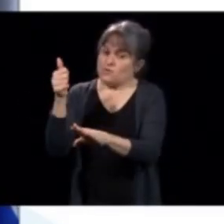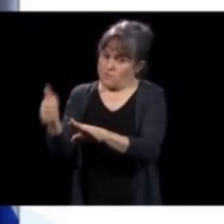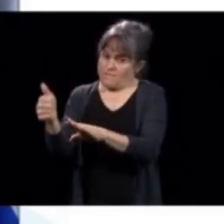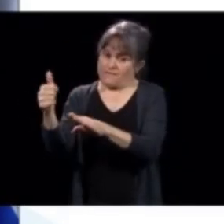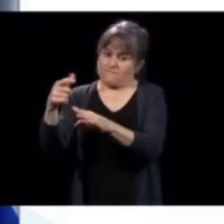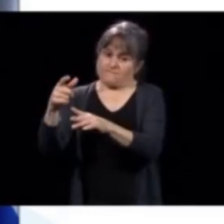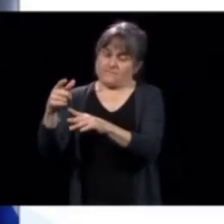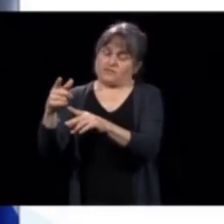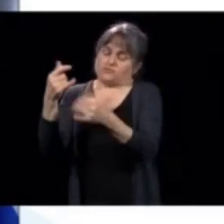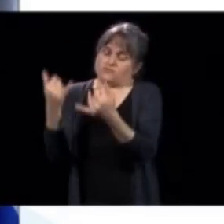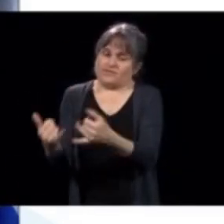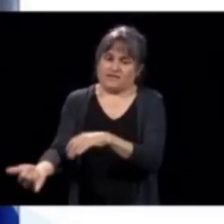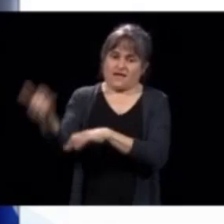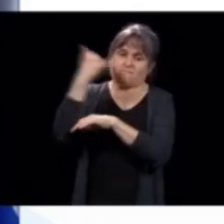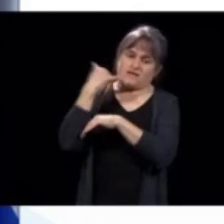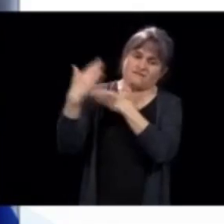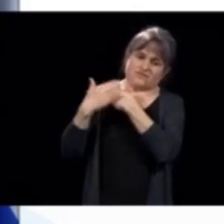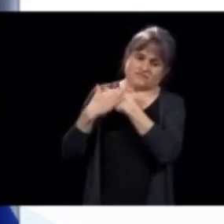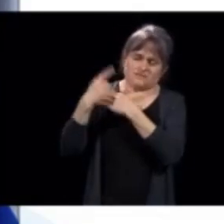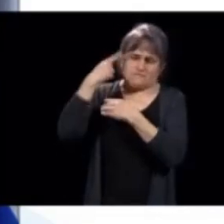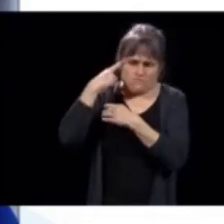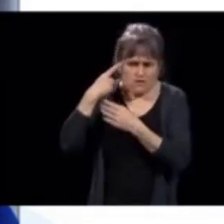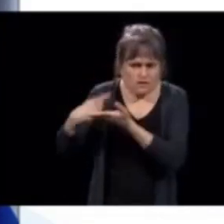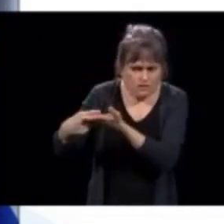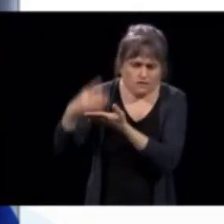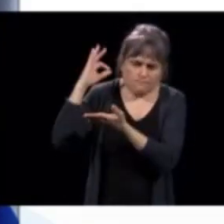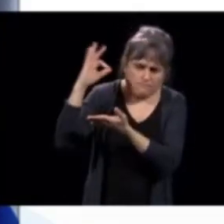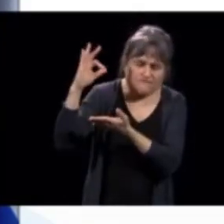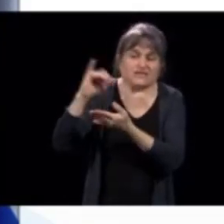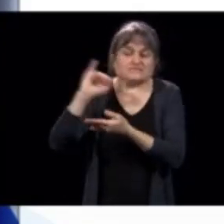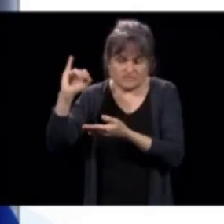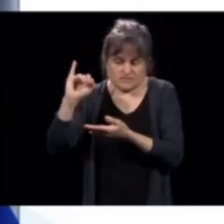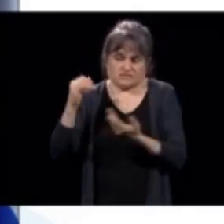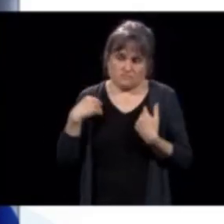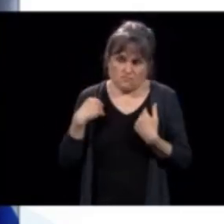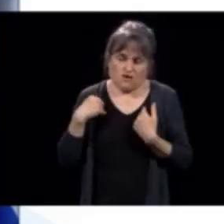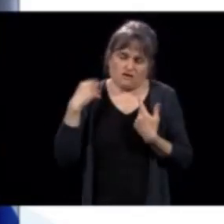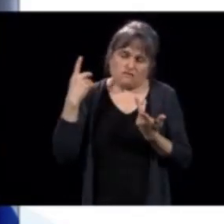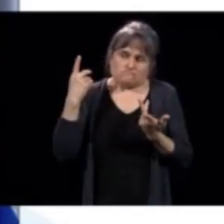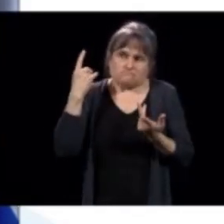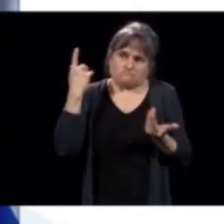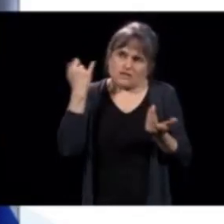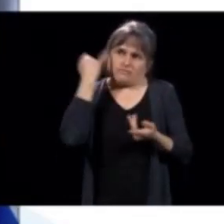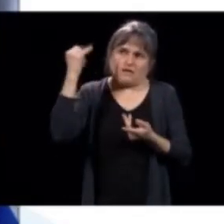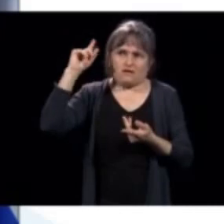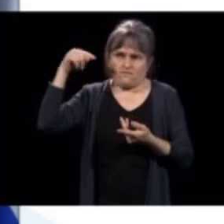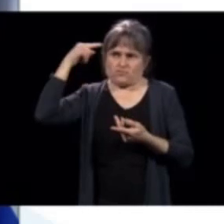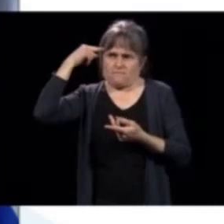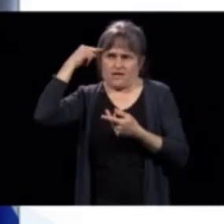ses raisons. Et si ça fait du sens et ça respecte les orientations gouvernementales, ça va être fait. Et ça ne sera pas décidé